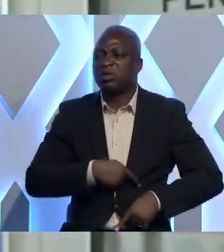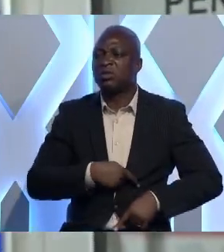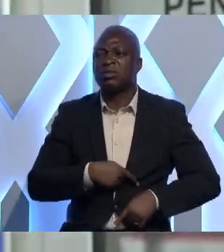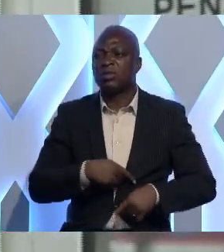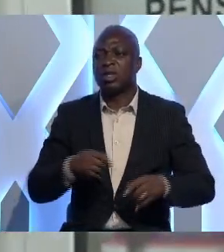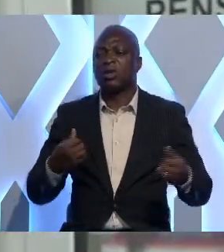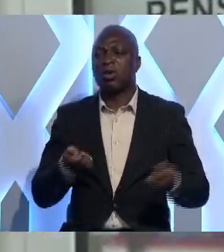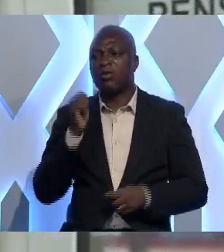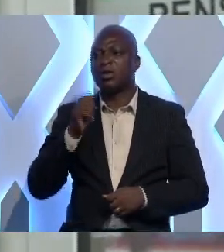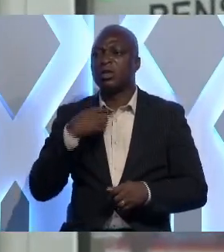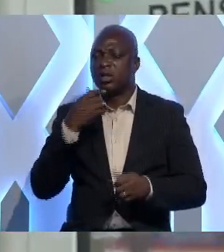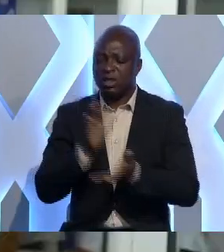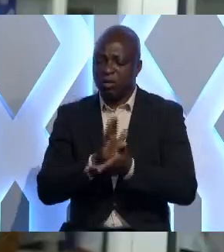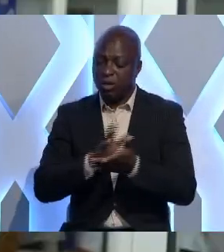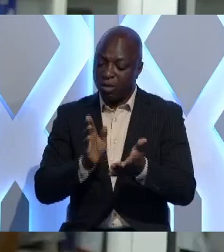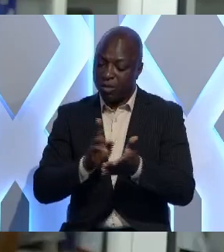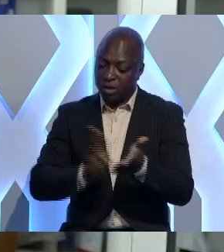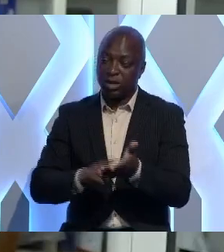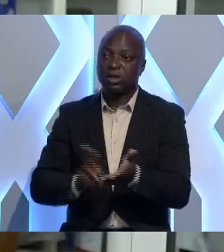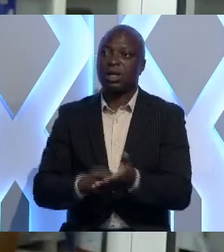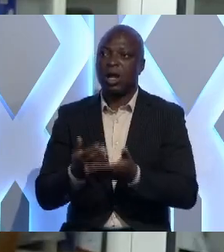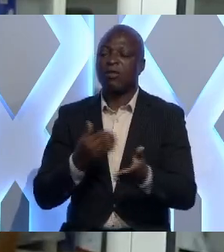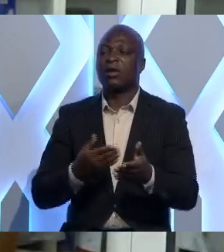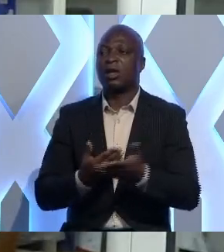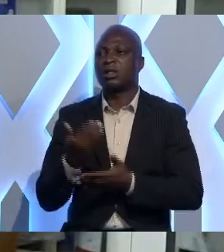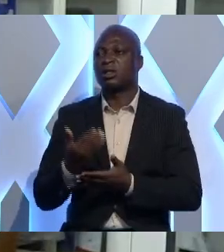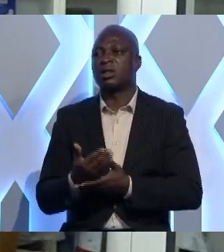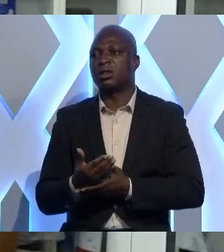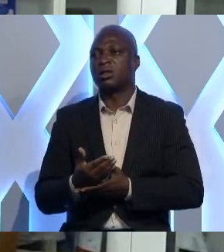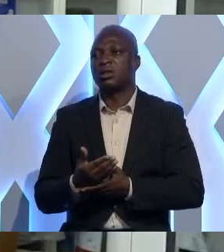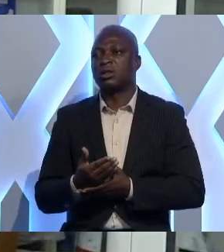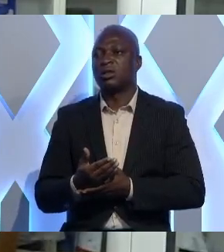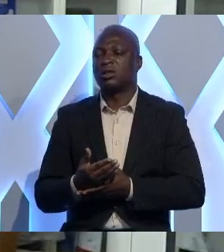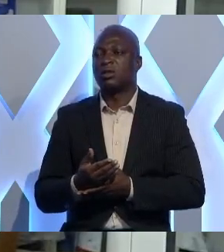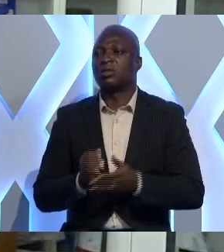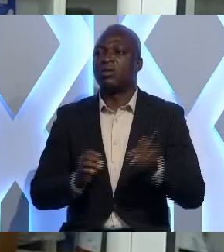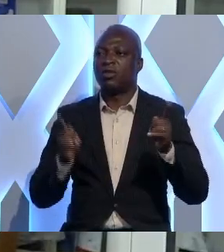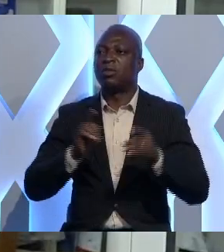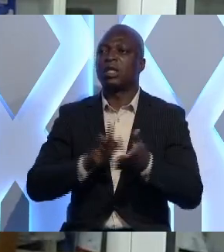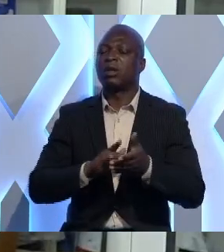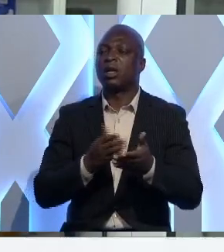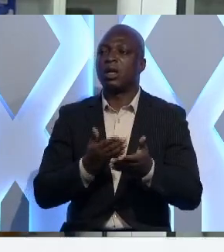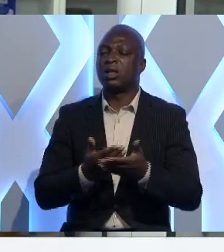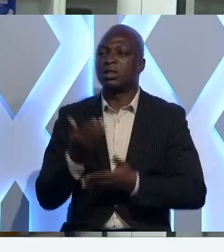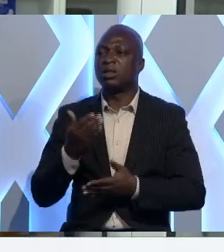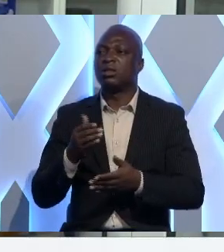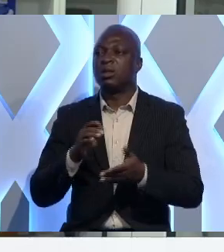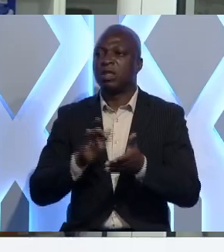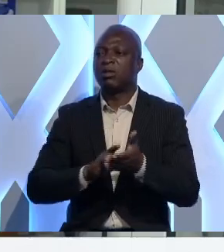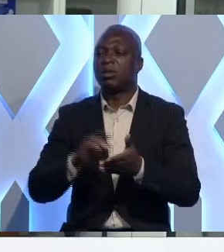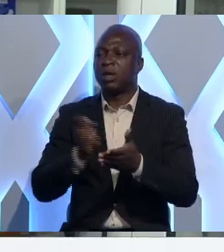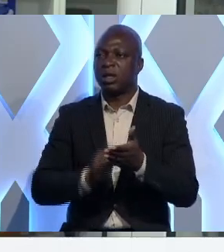l'ordonnance d'un médecin. Le médicament que je suis allé pour chercher, c'est un médicament qu'on m'a prescrit et c'est